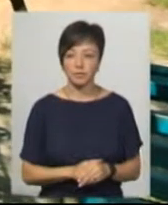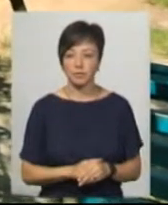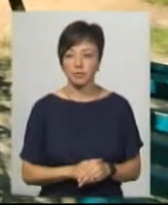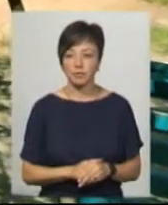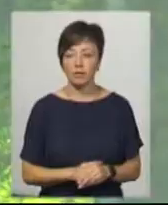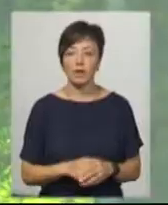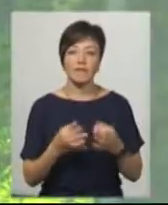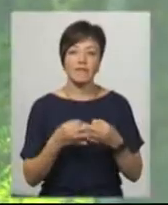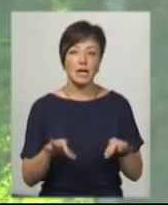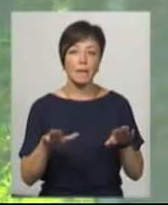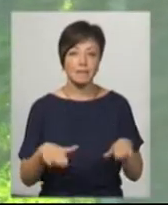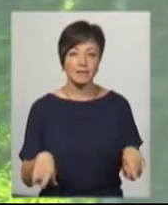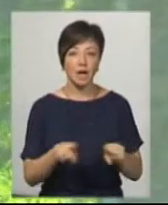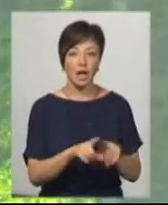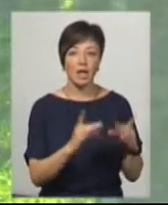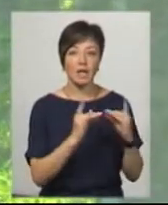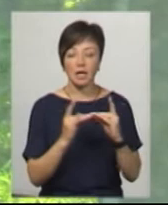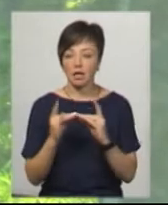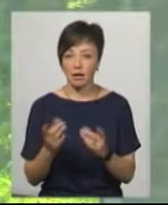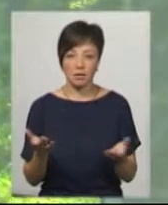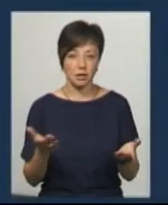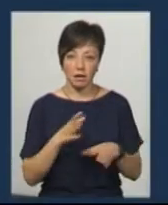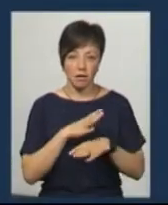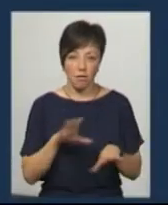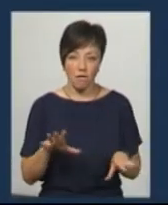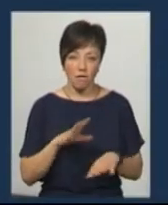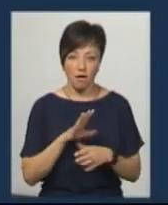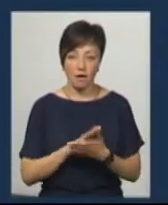Додає, вільних місць у таких інтернатах практично не буває.